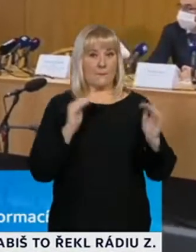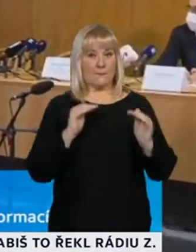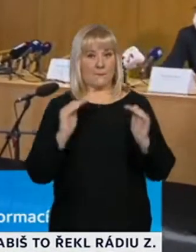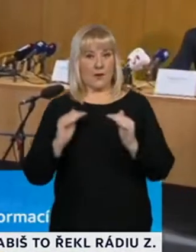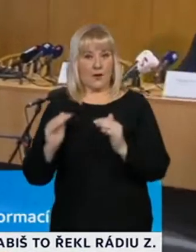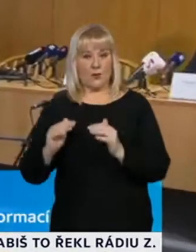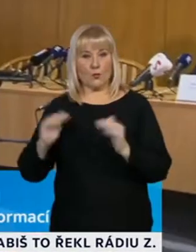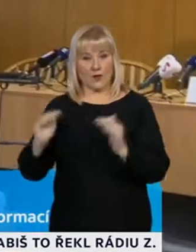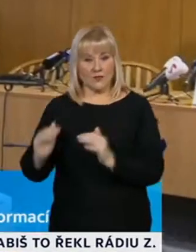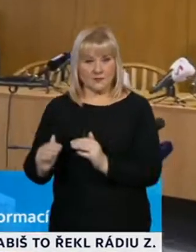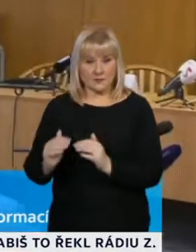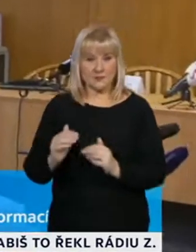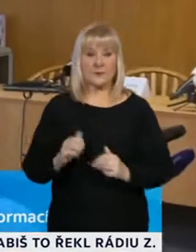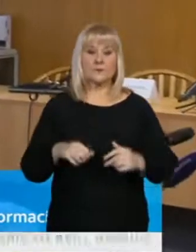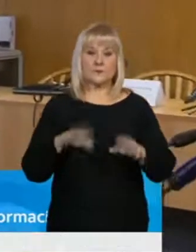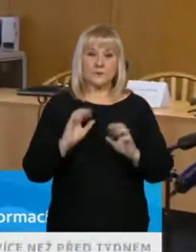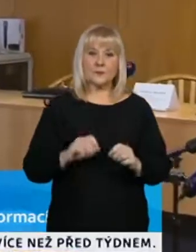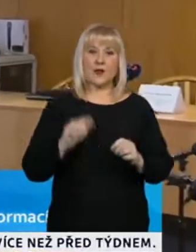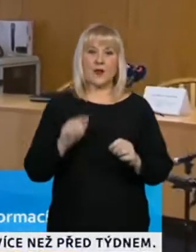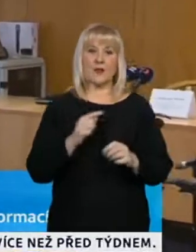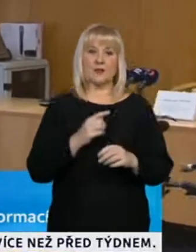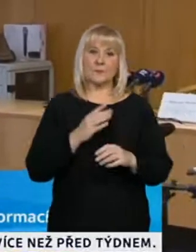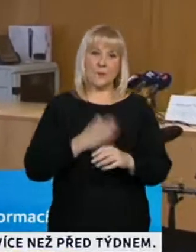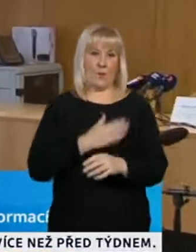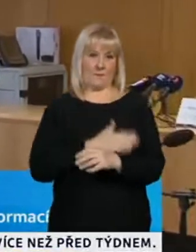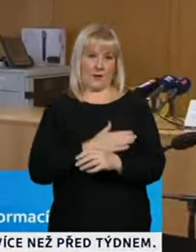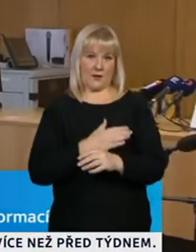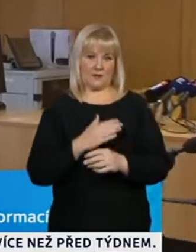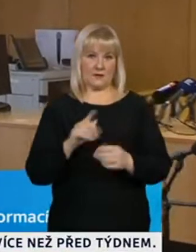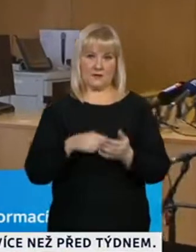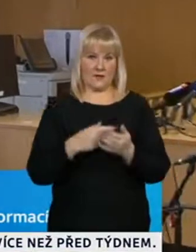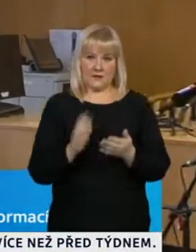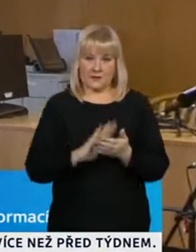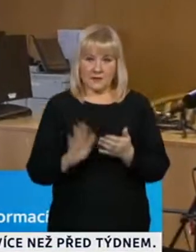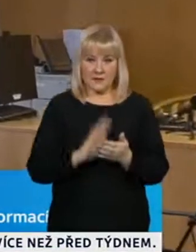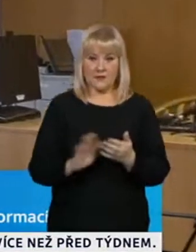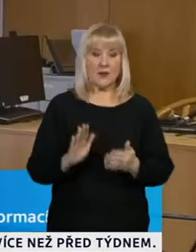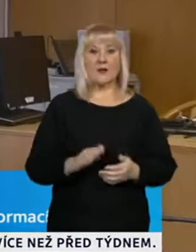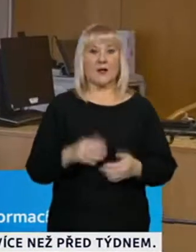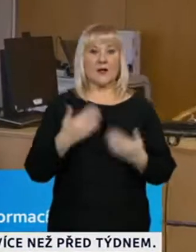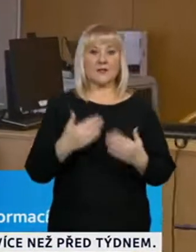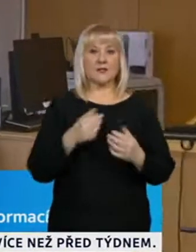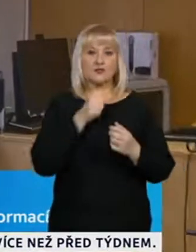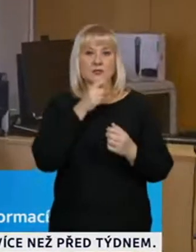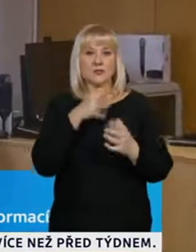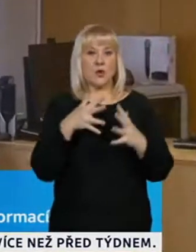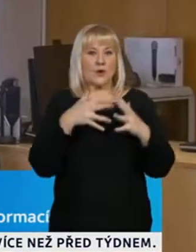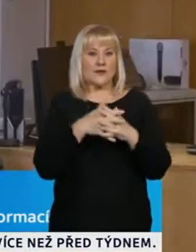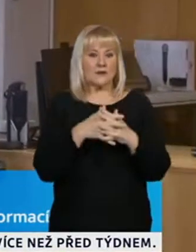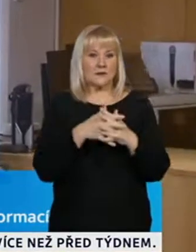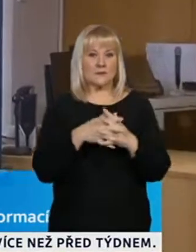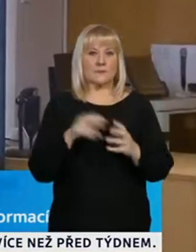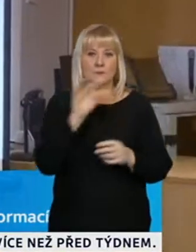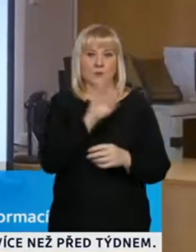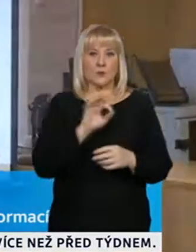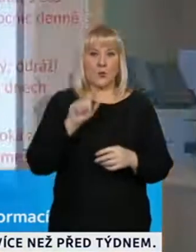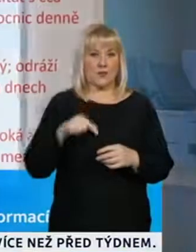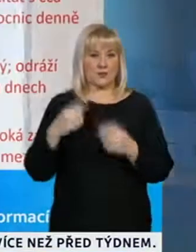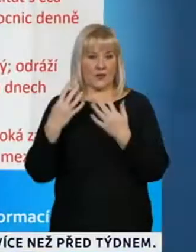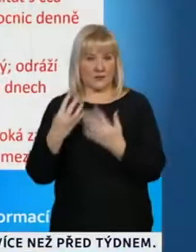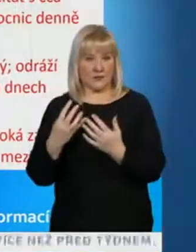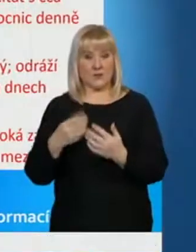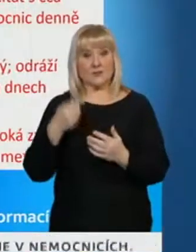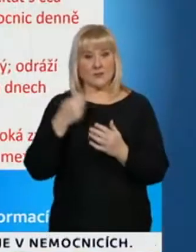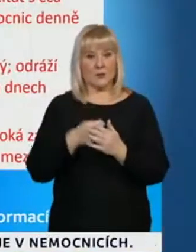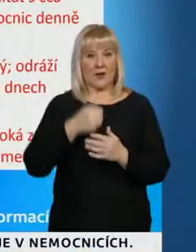české populace, ale ten pokles je zpomalený a vede k tomu, že stávající reproduční číslo je žádná celá devět, tedy